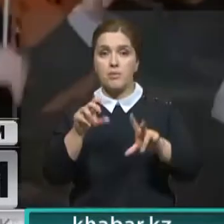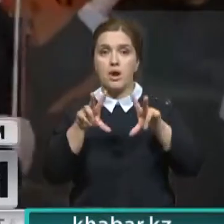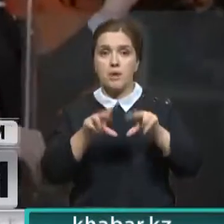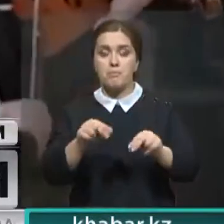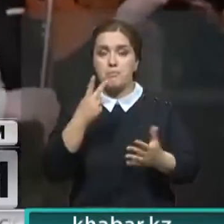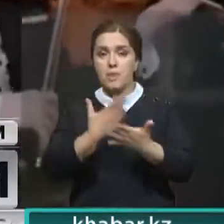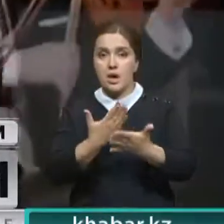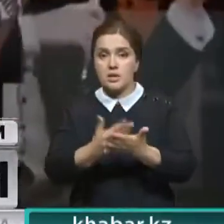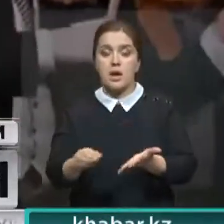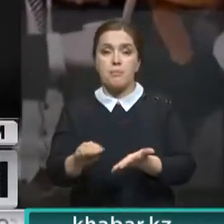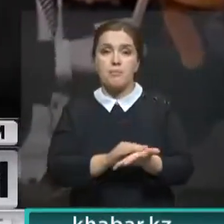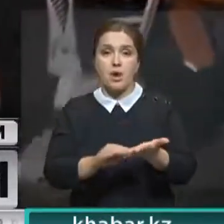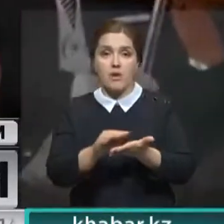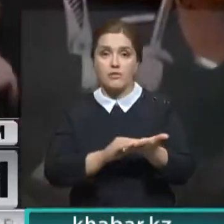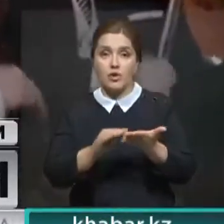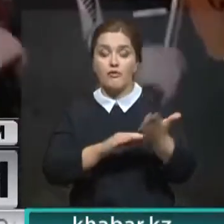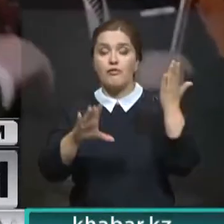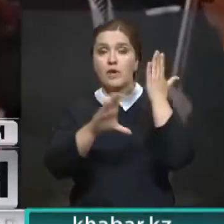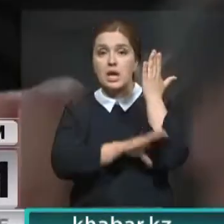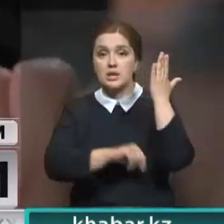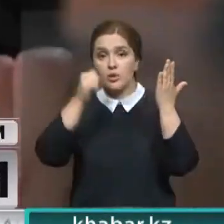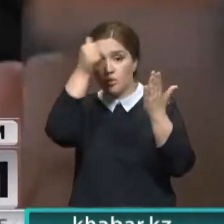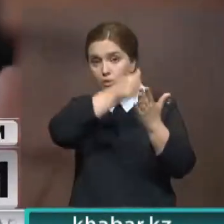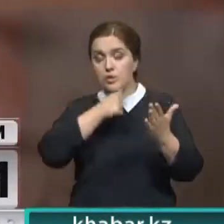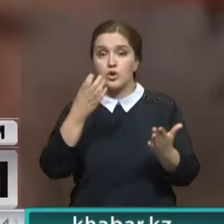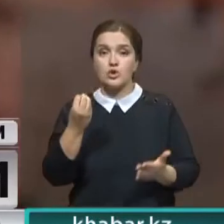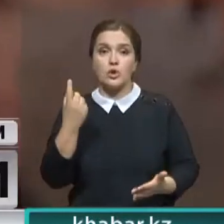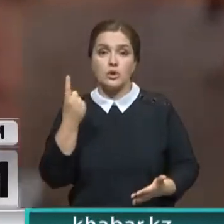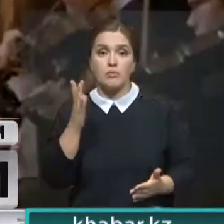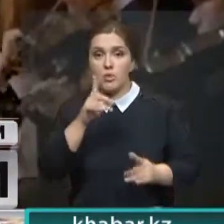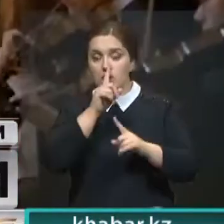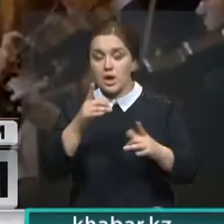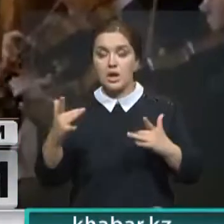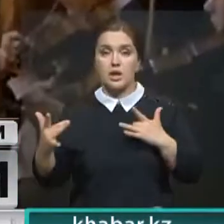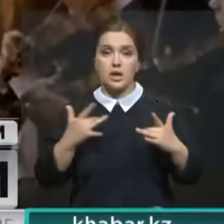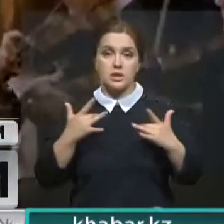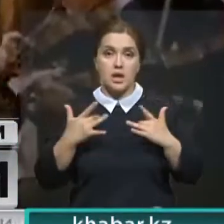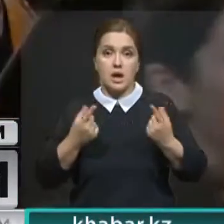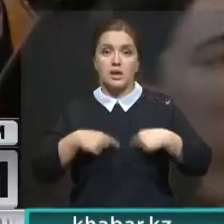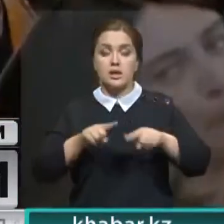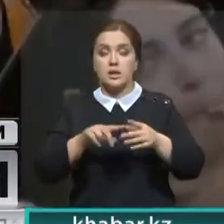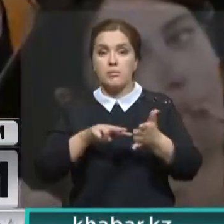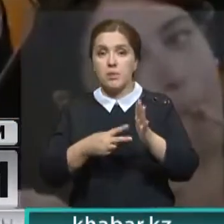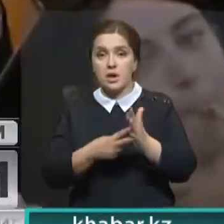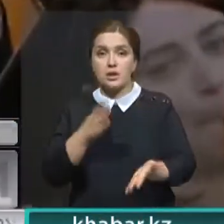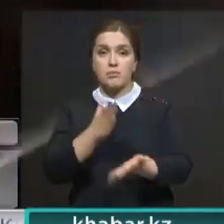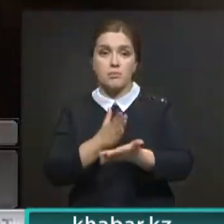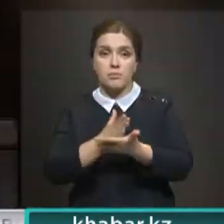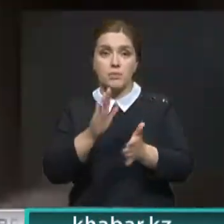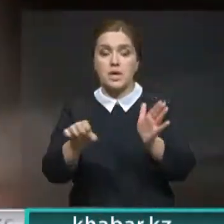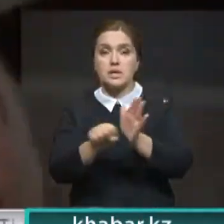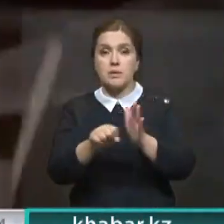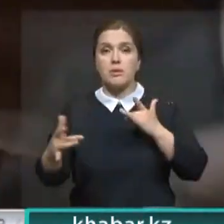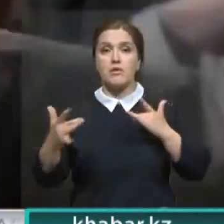повтор. А в конце этого года ценители классической музыки ждет еще один уникальный концерт. Агентство планирует в прямом эфире показать зимнее